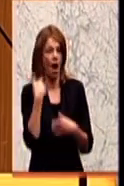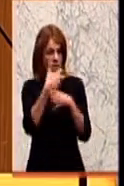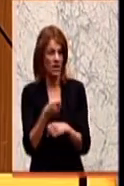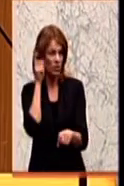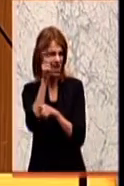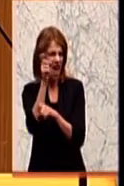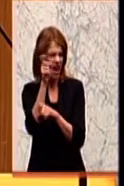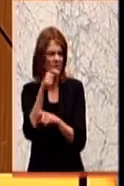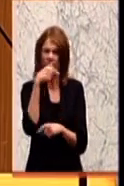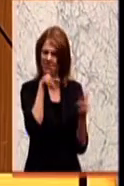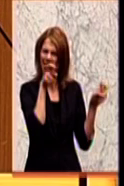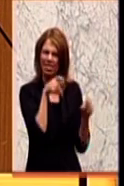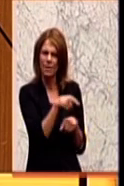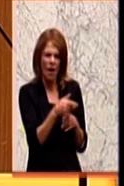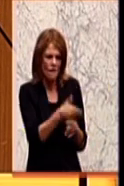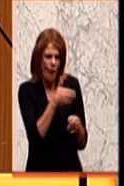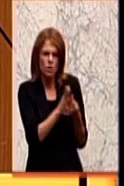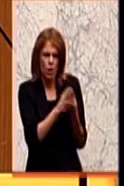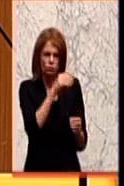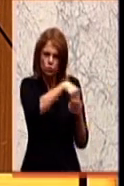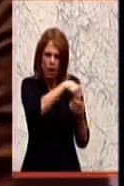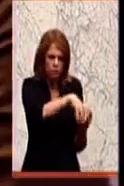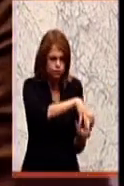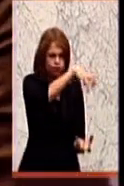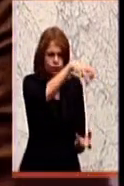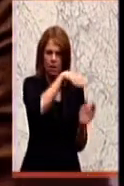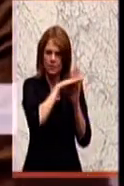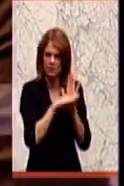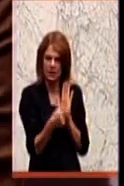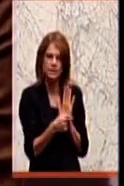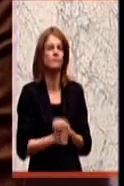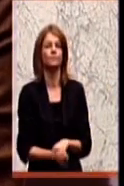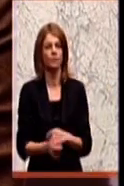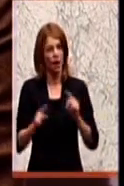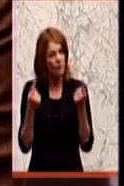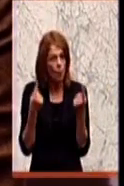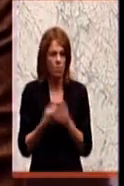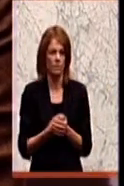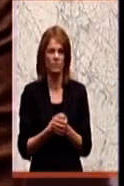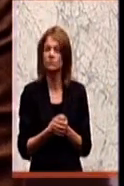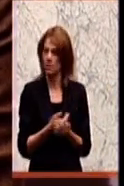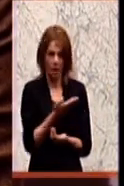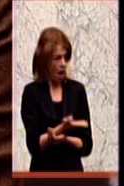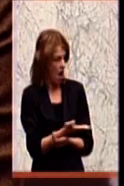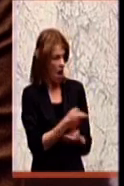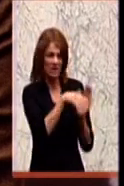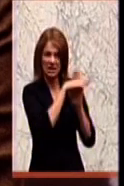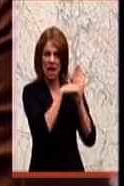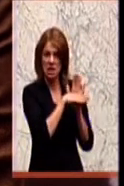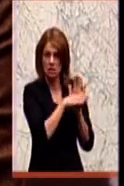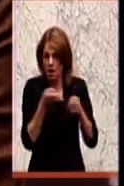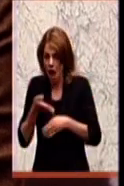Vorratsdatenspeicherungsgesetz, weil es ja einfach in die Grundrechte eingreift,